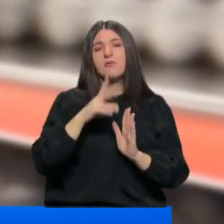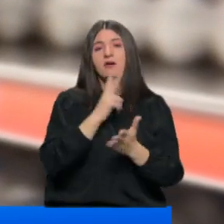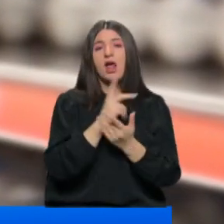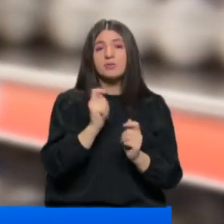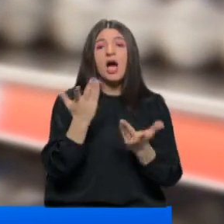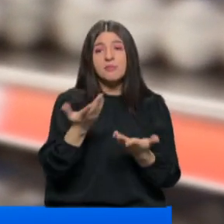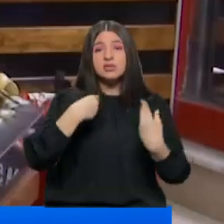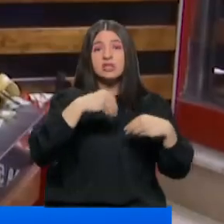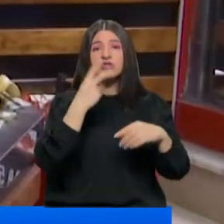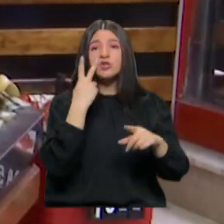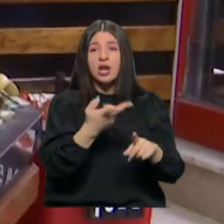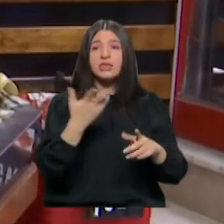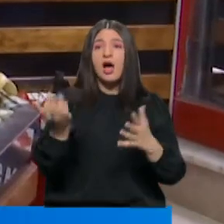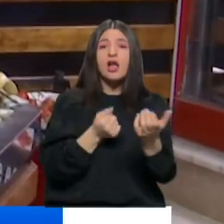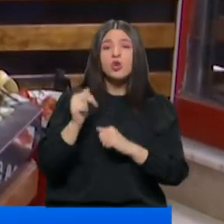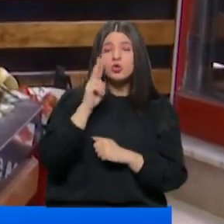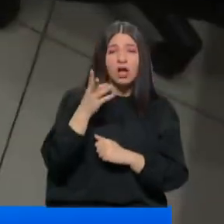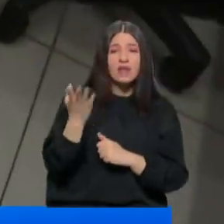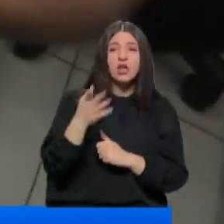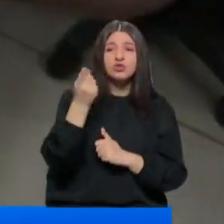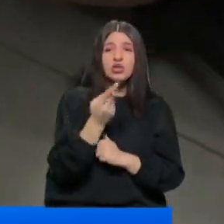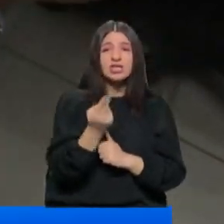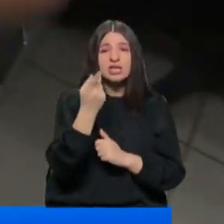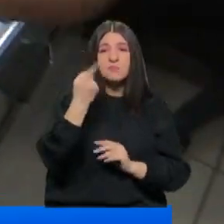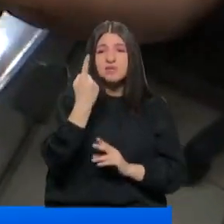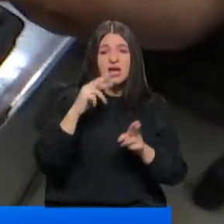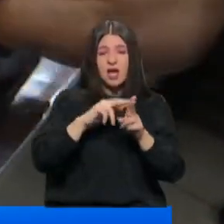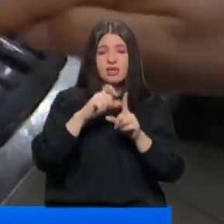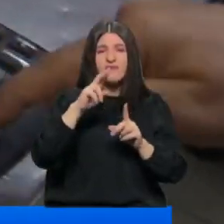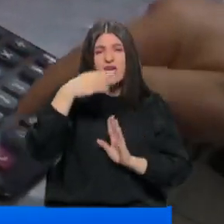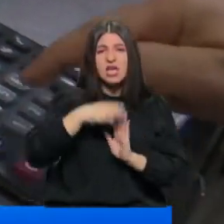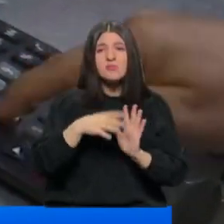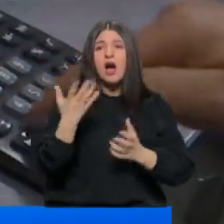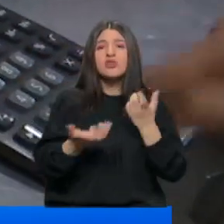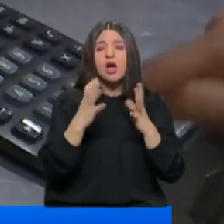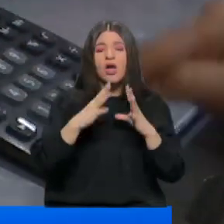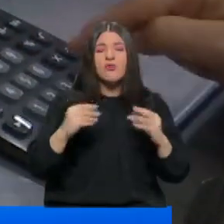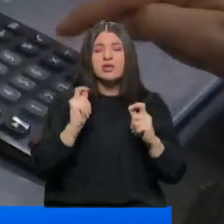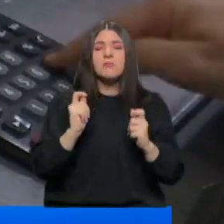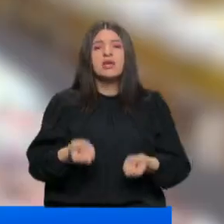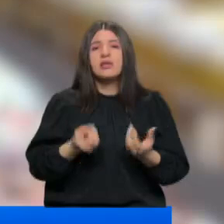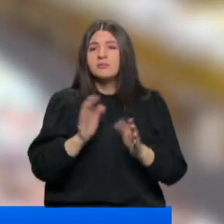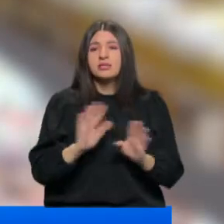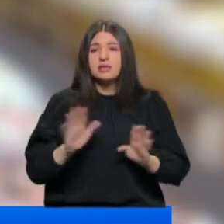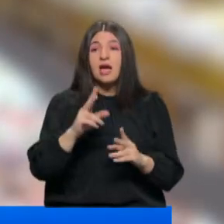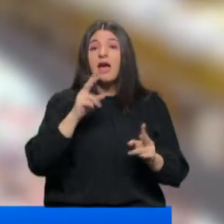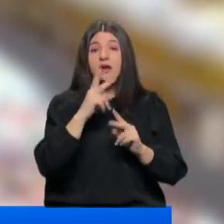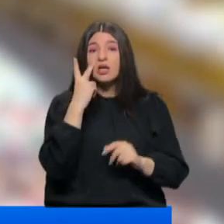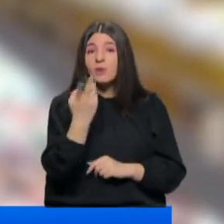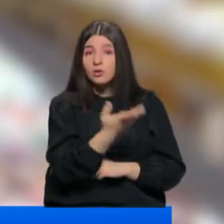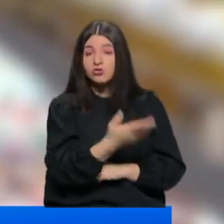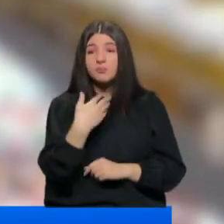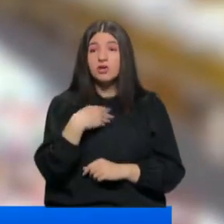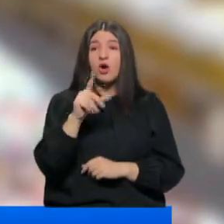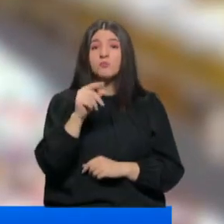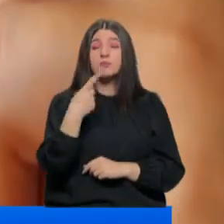Ancak satıcıya göre de, tüketiciye göre de %7'lik KDV indirimi ateşi söndürmeye yetmeyecek. Elektriğe bakıyorsunuz,